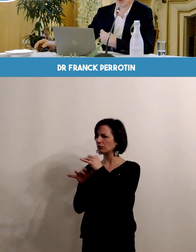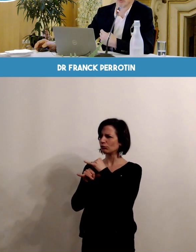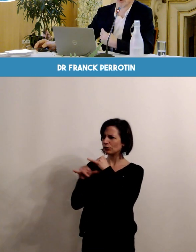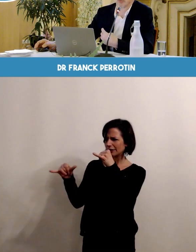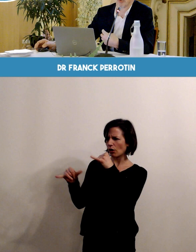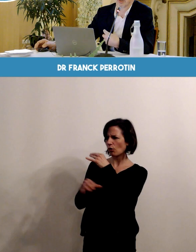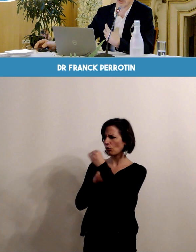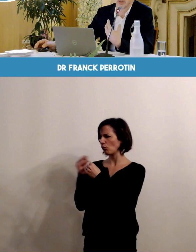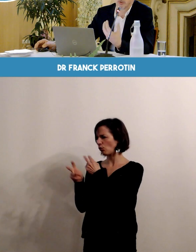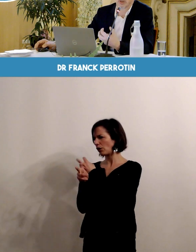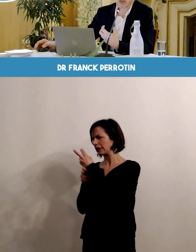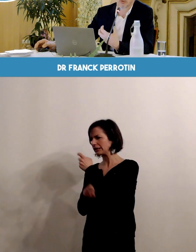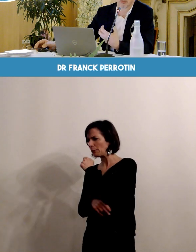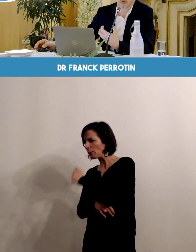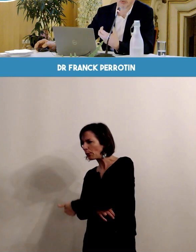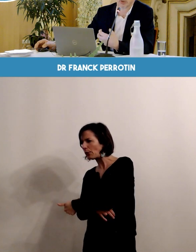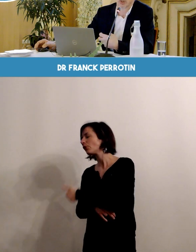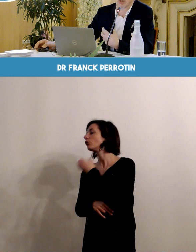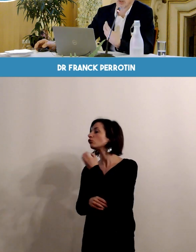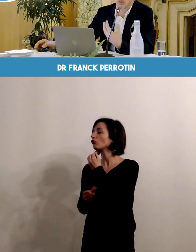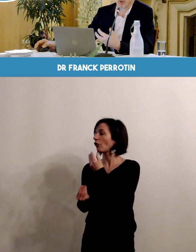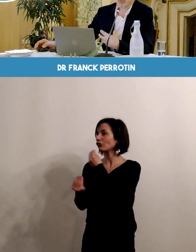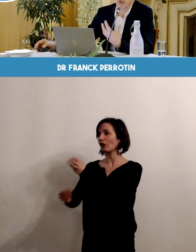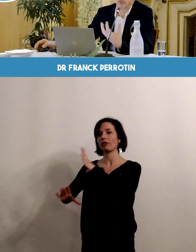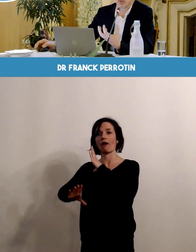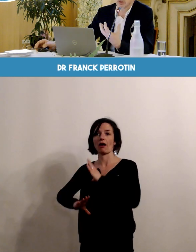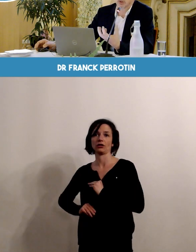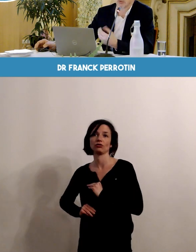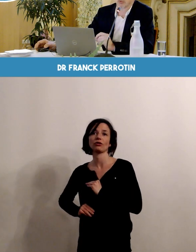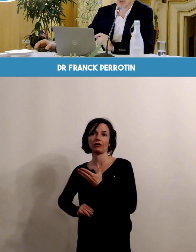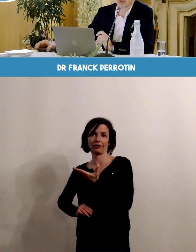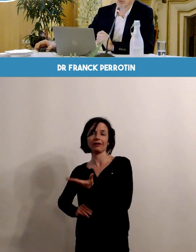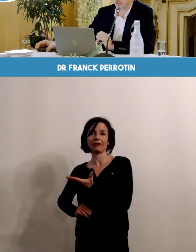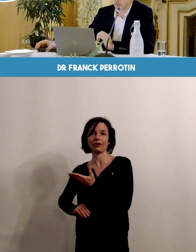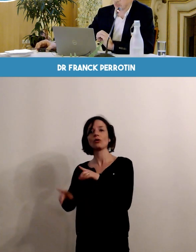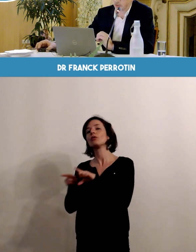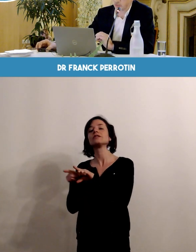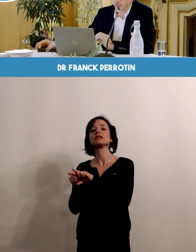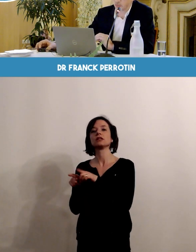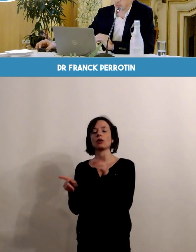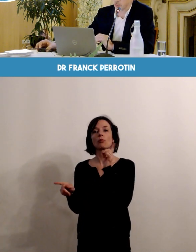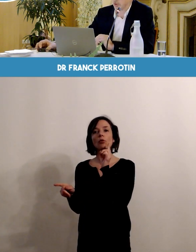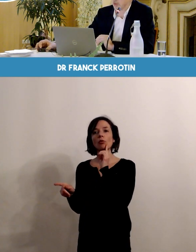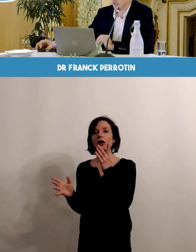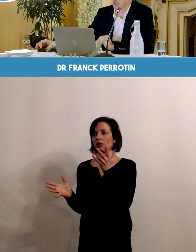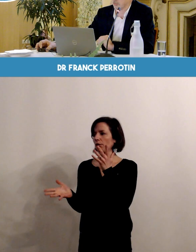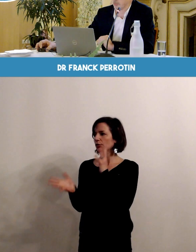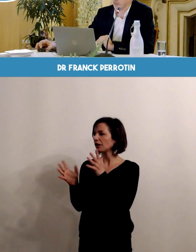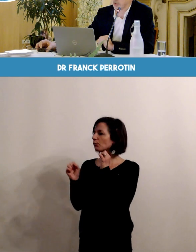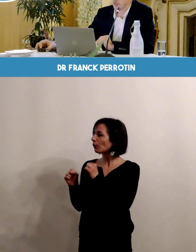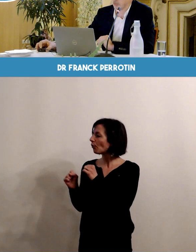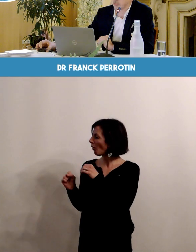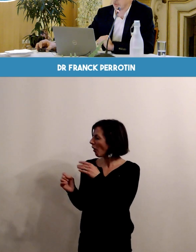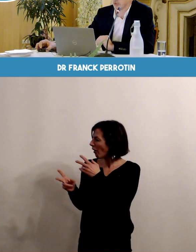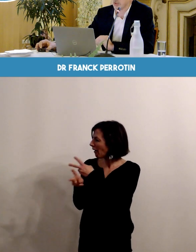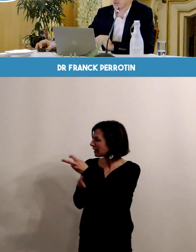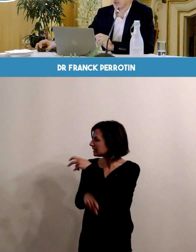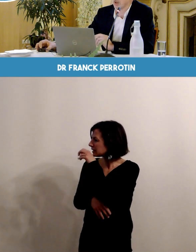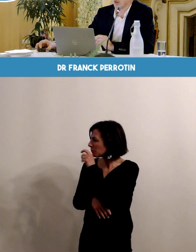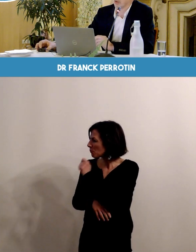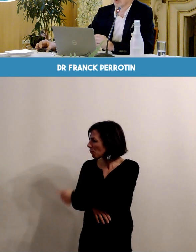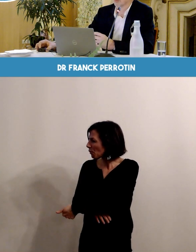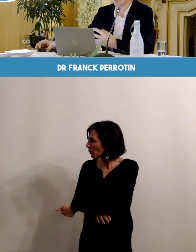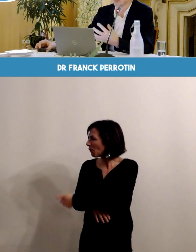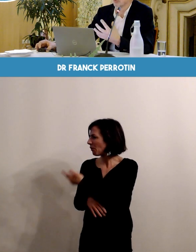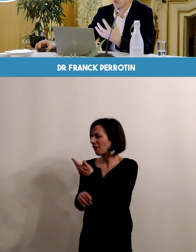faible risque de survenue d'une pathologie peut être un élément de réassurance qui permet d'envisager une grossesse de façon parfois un peu plus sereine. Il ne pas